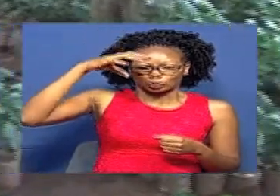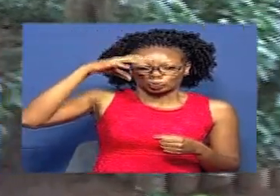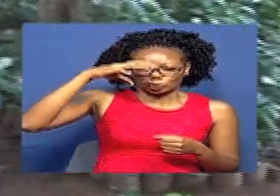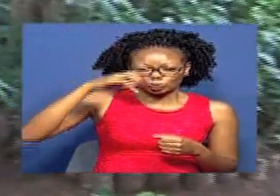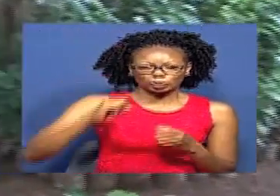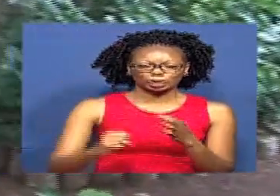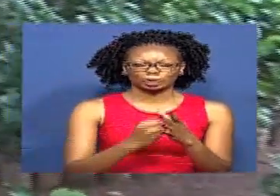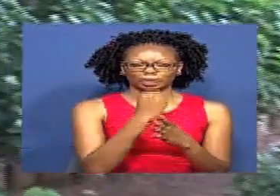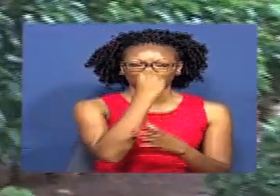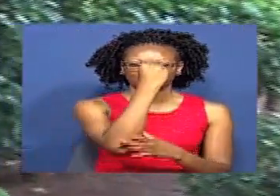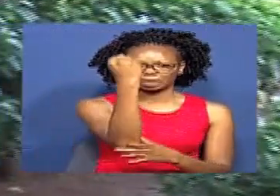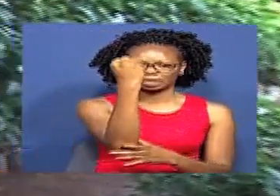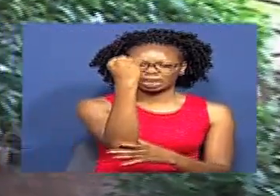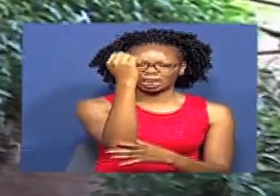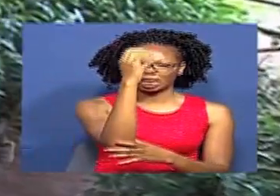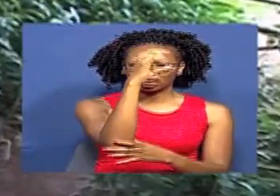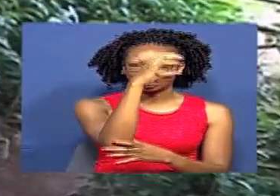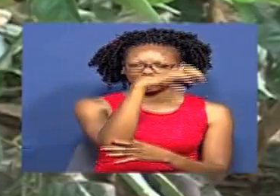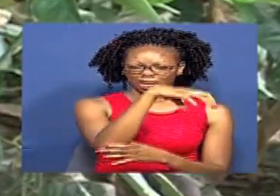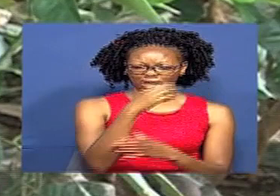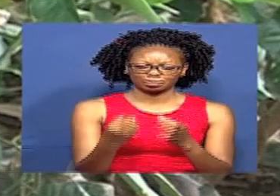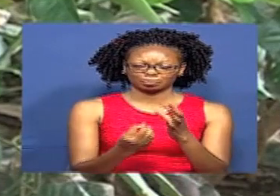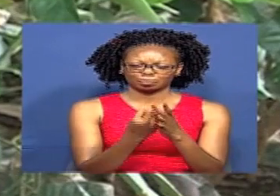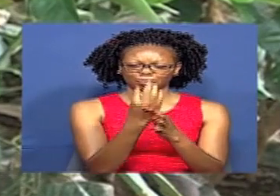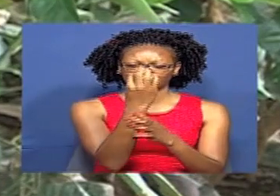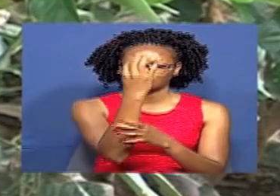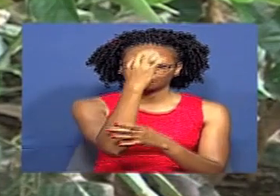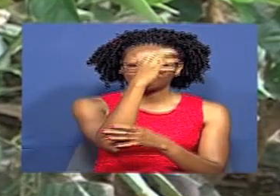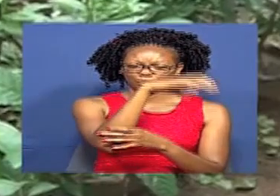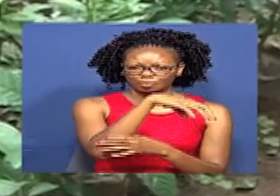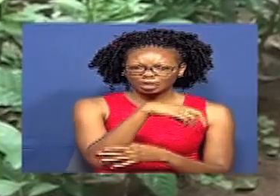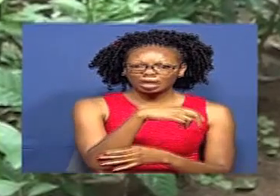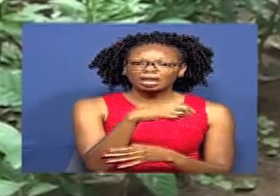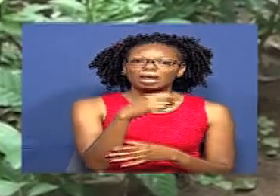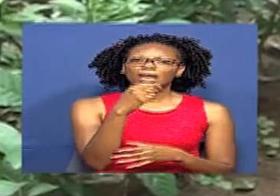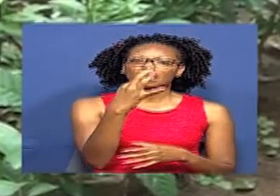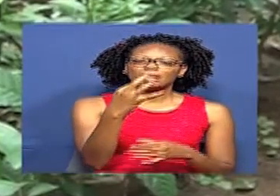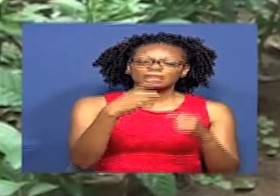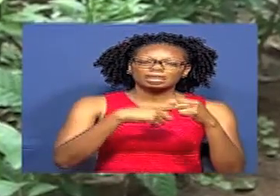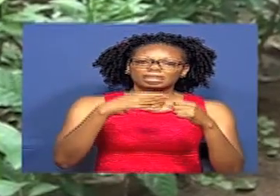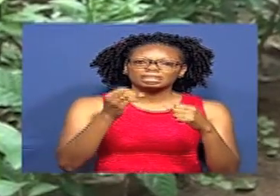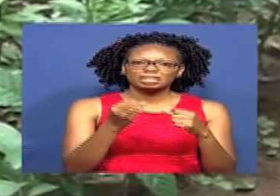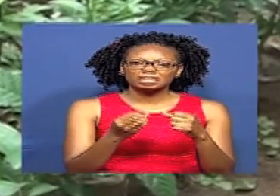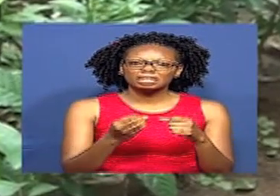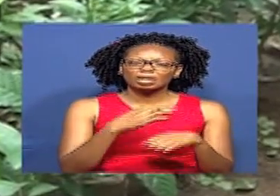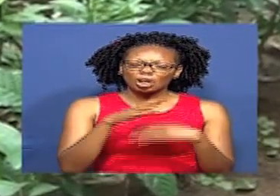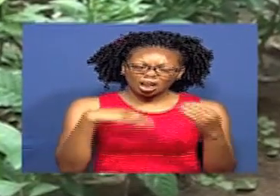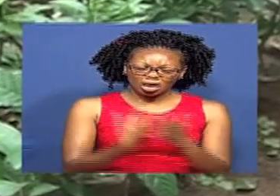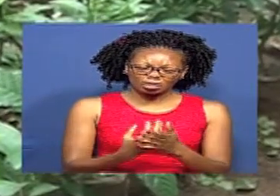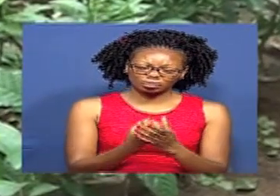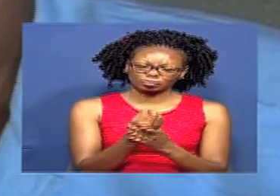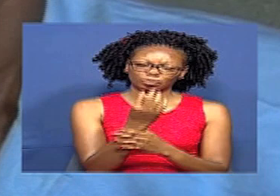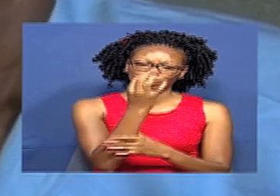Tumepoteza zaidia Miatatu Stini Zimepotea Zimekauka Na sasa Zenye zimebaki